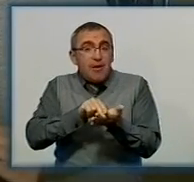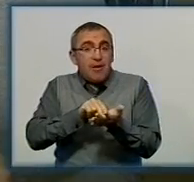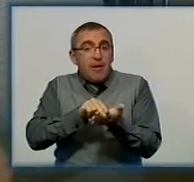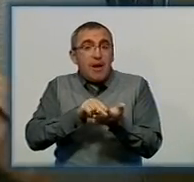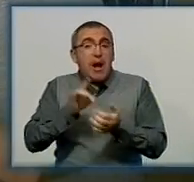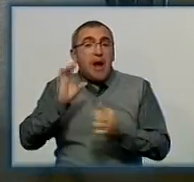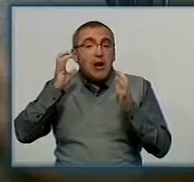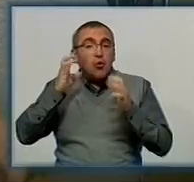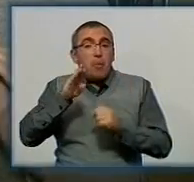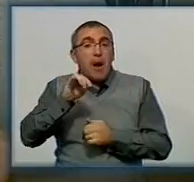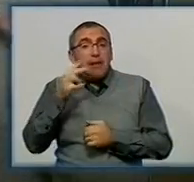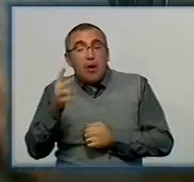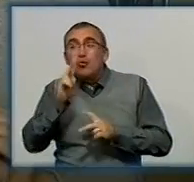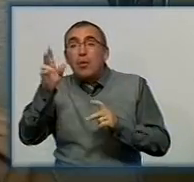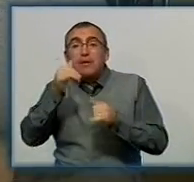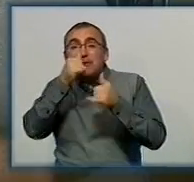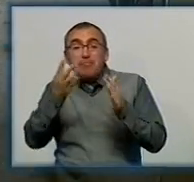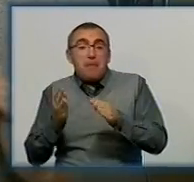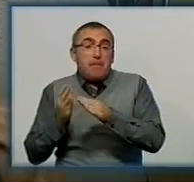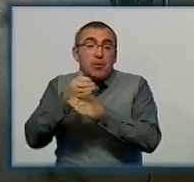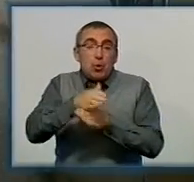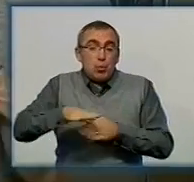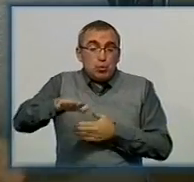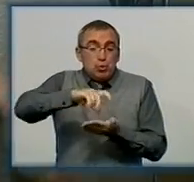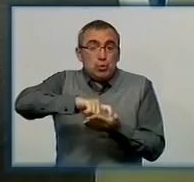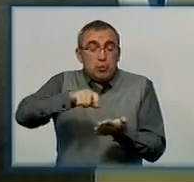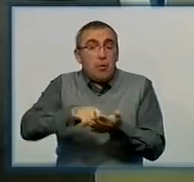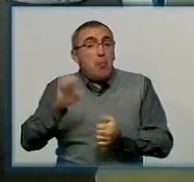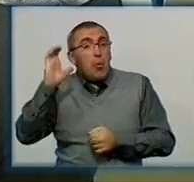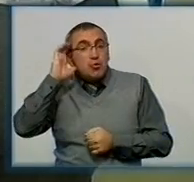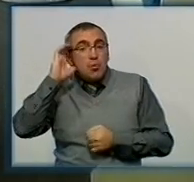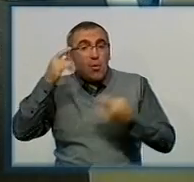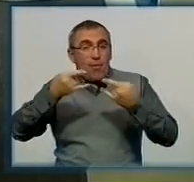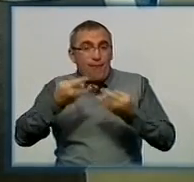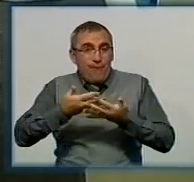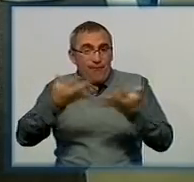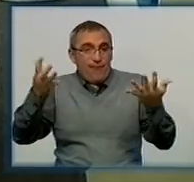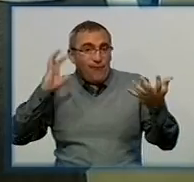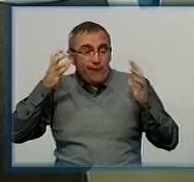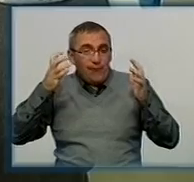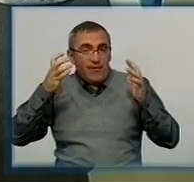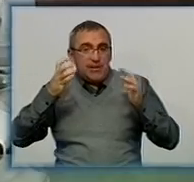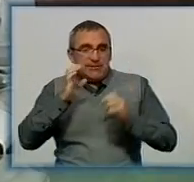Радіомайдану, і ті, хто не зміг прийти в студію, ті зможуть послухати це в ефірі Радіоскіфіоцентр.